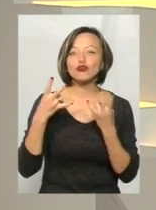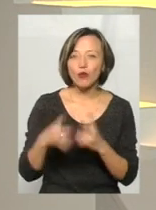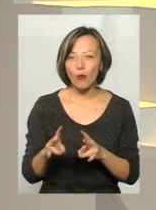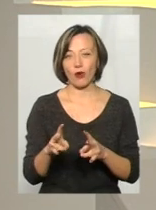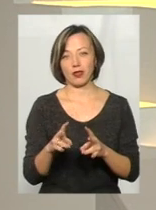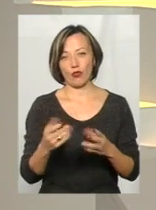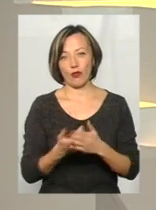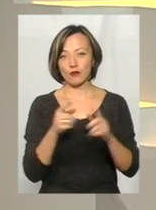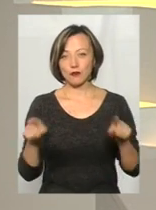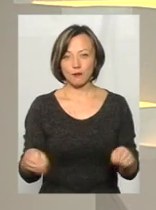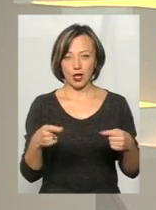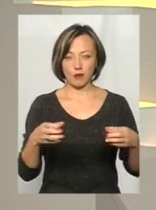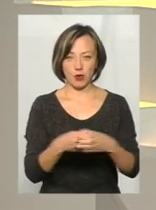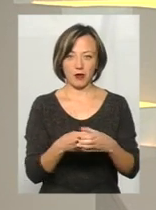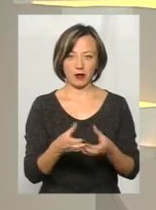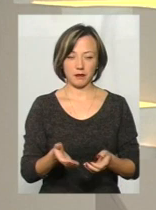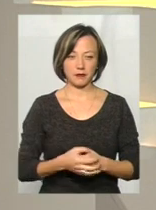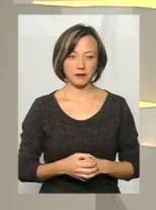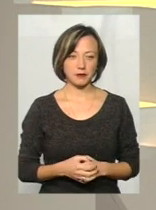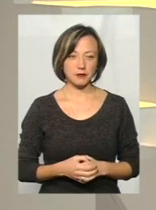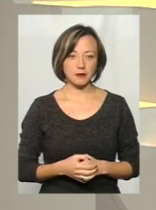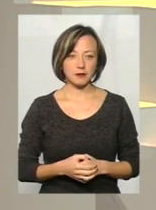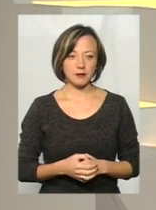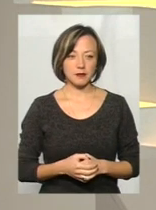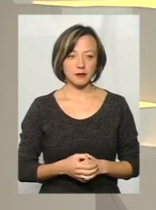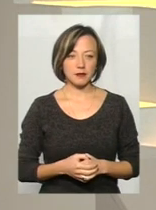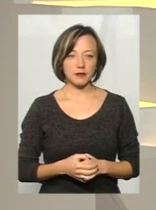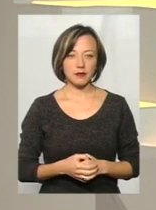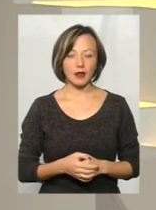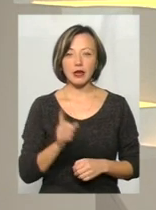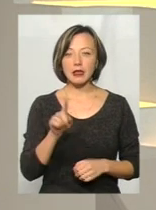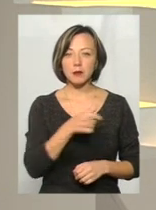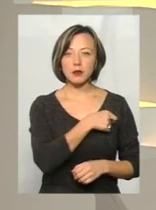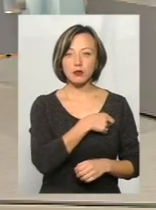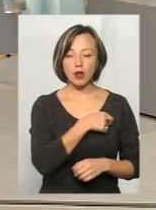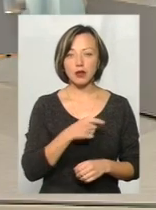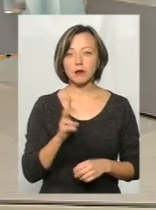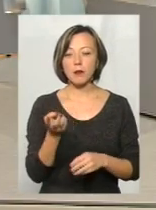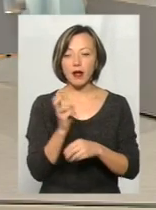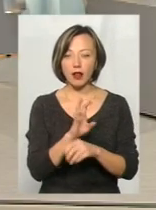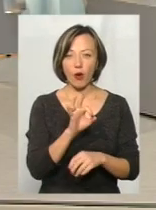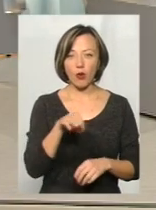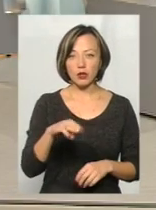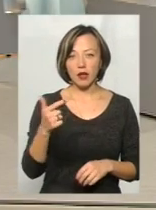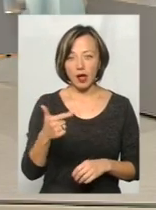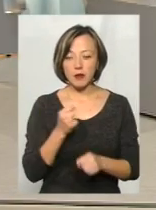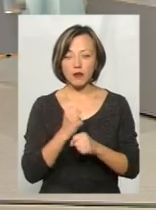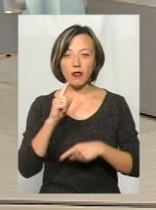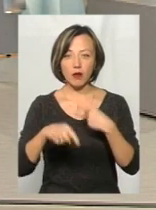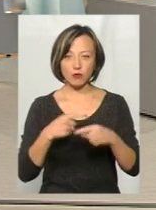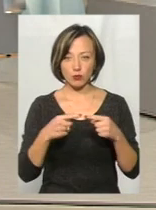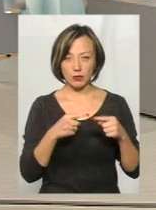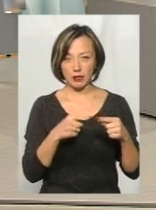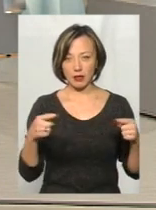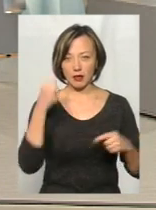навіть тим депутатам, які прийдуть в ОТГ і тим, хто буде працювати найближчий наступний весь